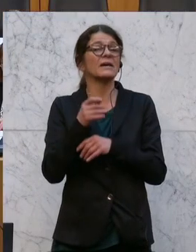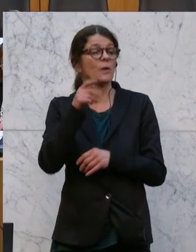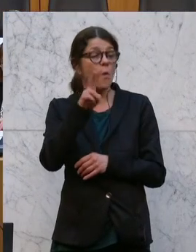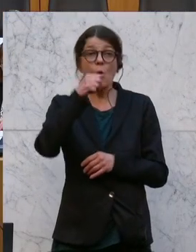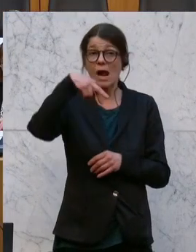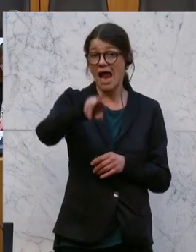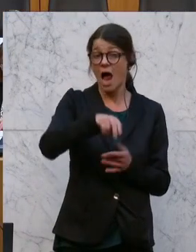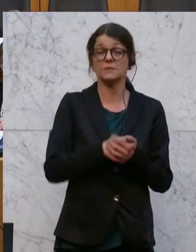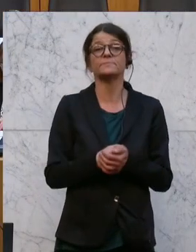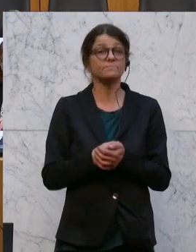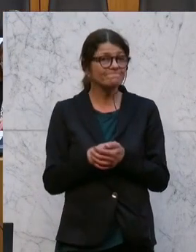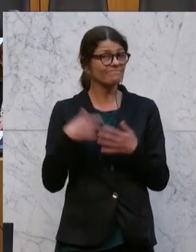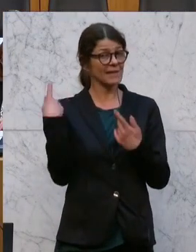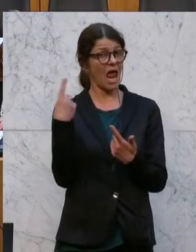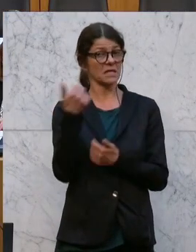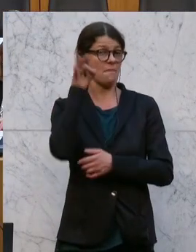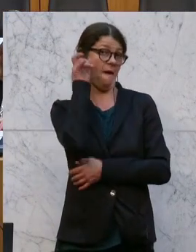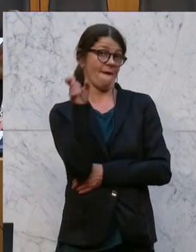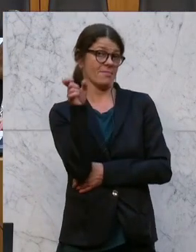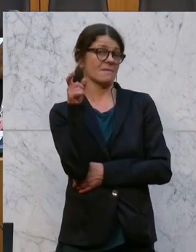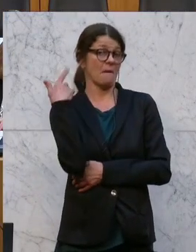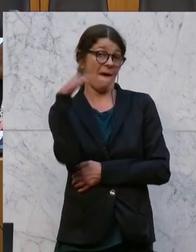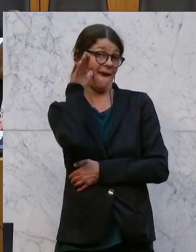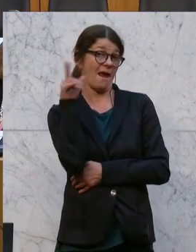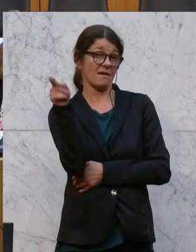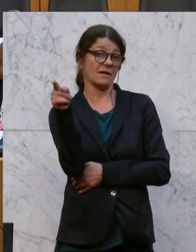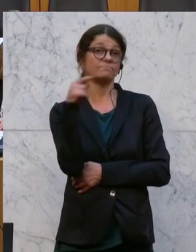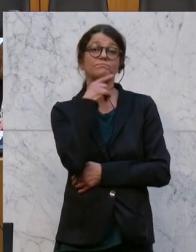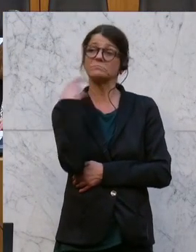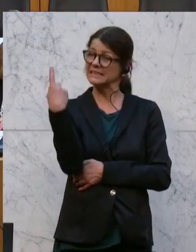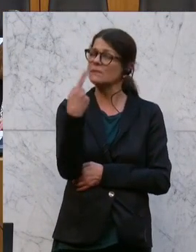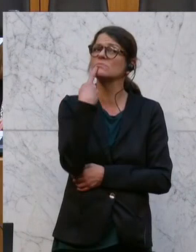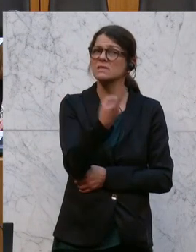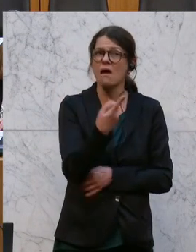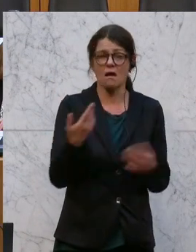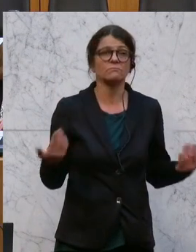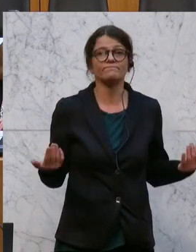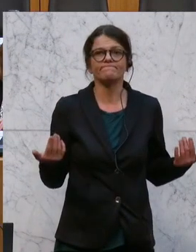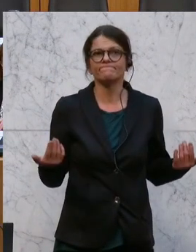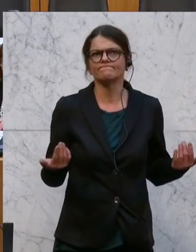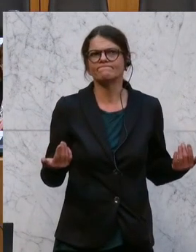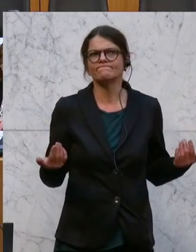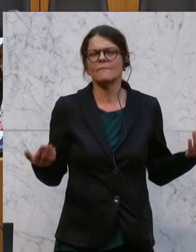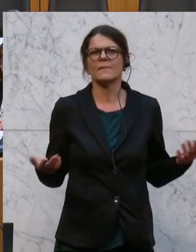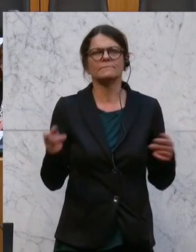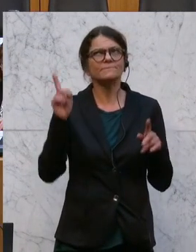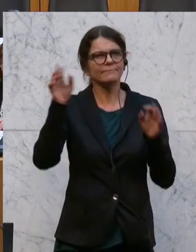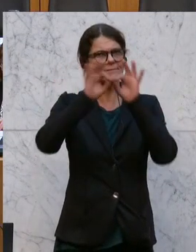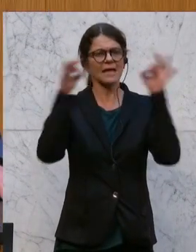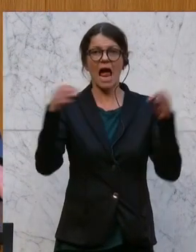hat als Expertin beim Hearing zwar gesagt, dass die wörtlich